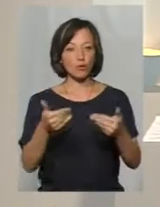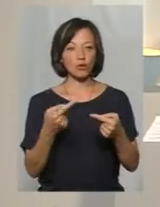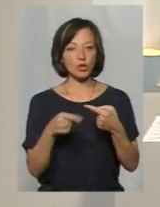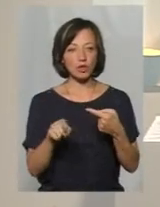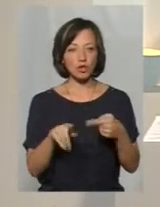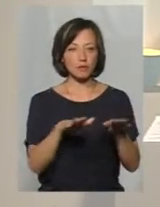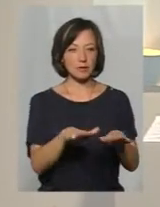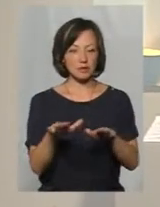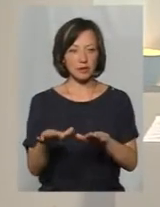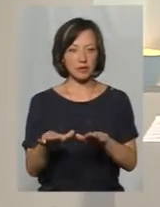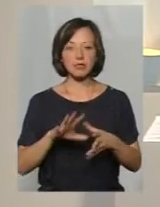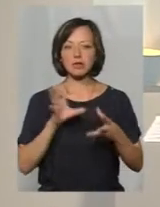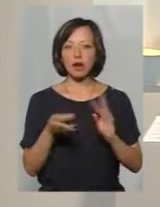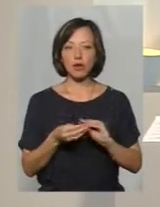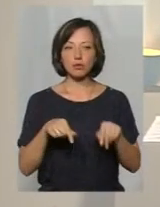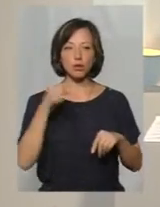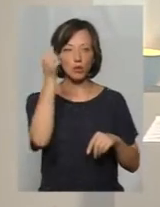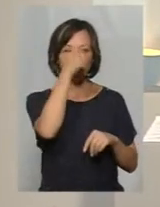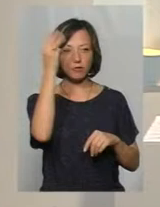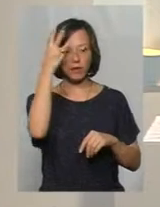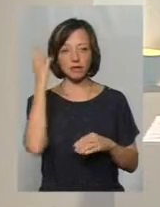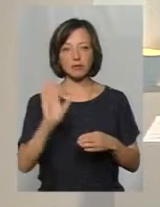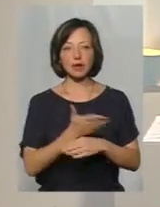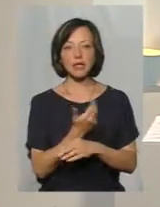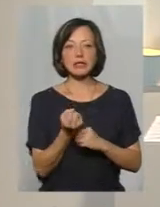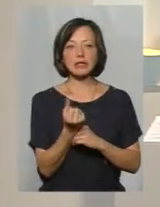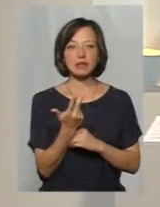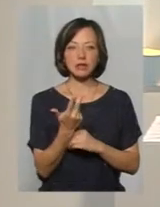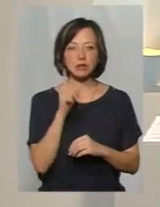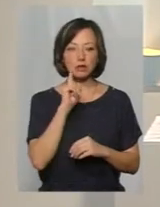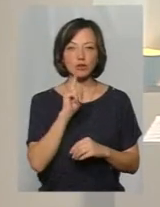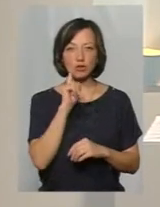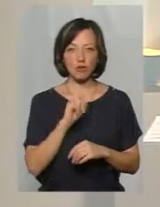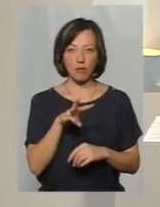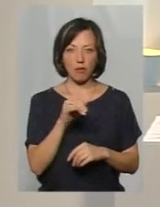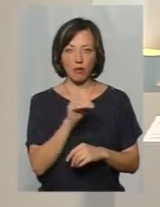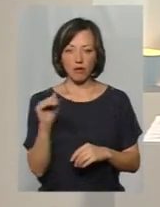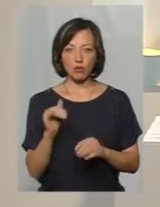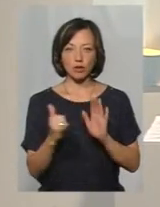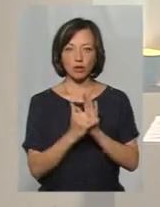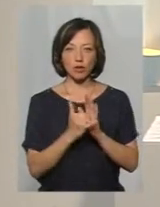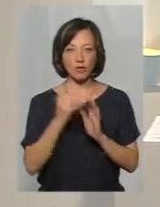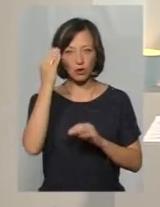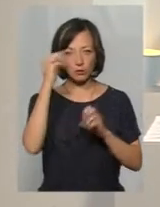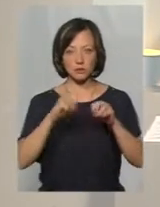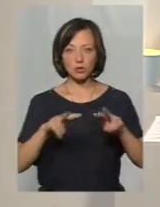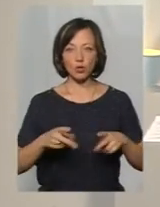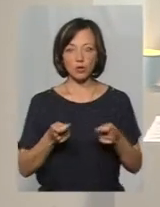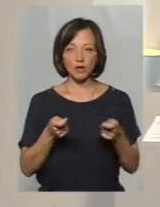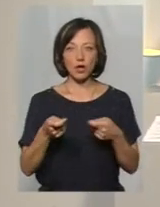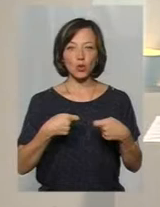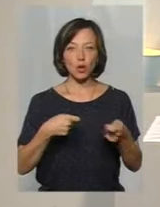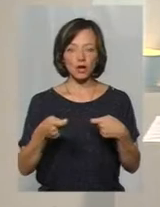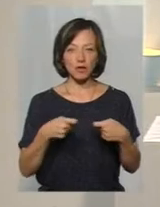інші локації. Загалом цьогоріч у Хмельницькому демонтували 13 тимчасових споруд, встановлених, на думку фахівців управління